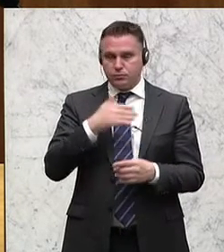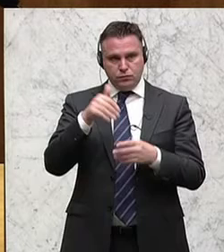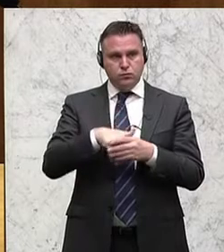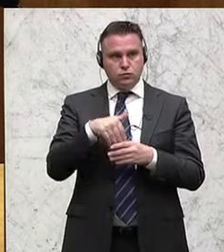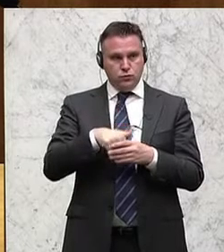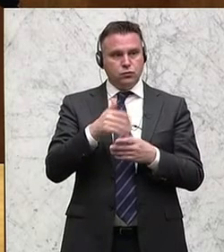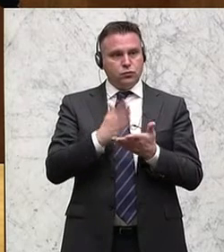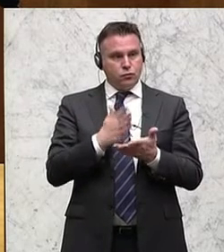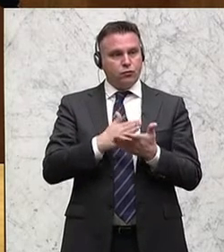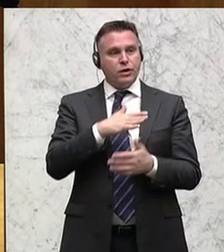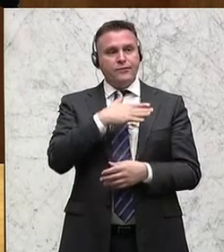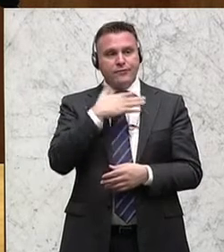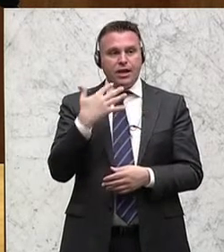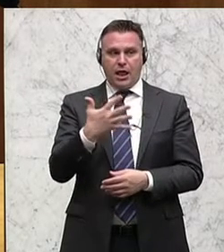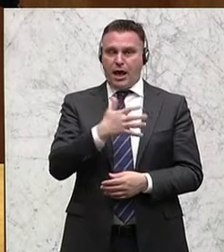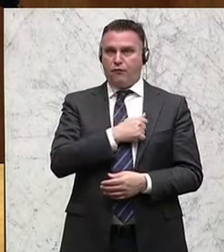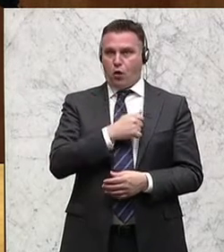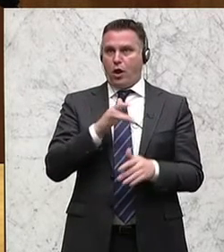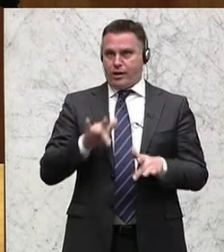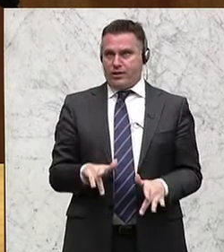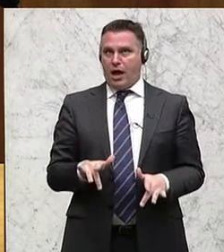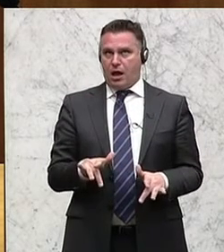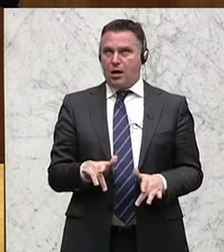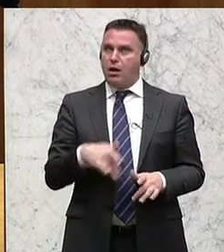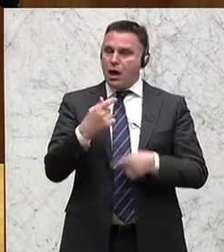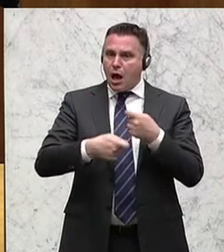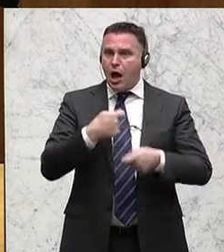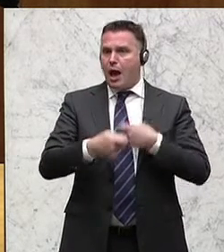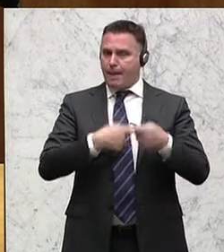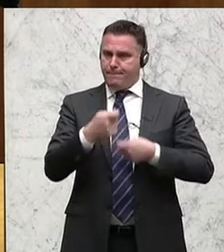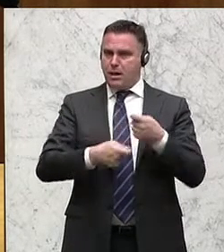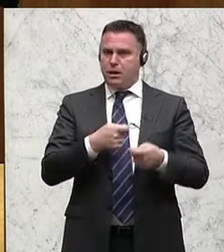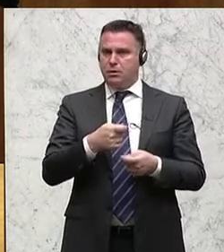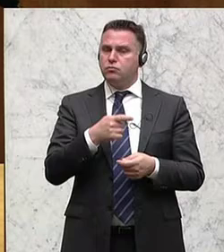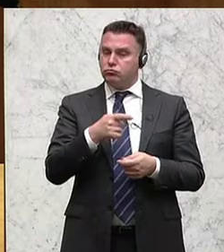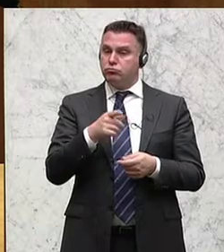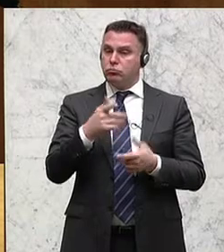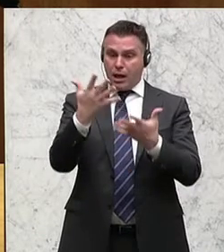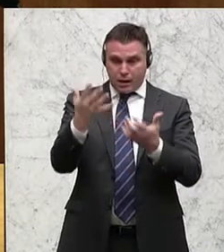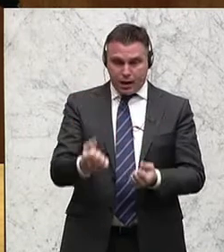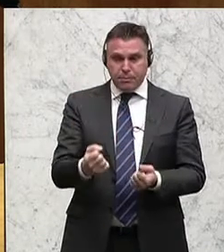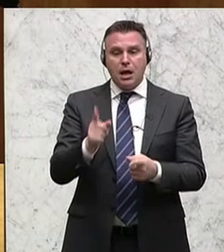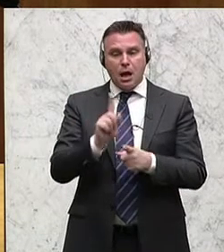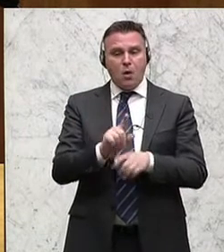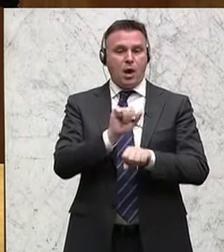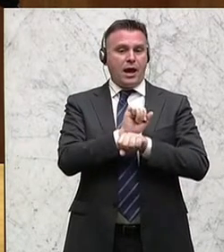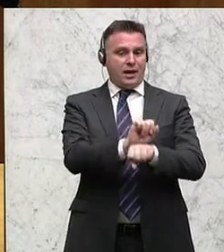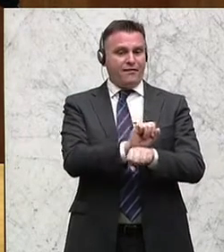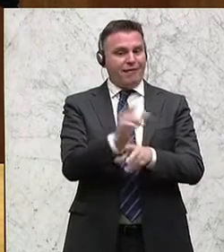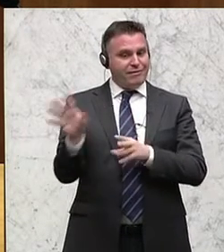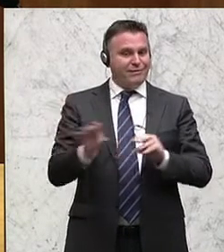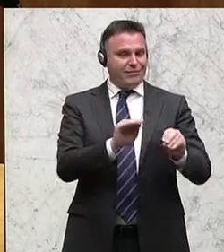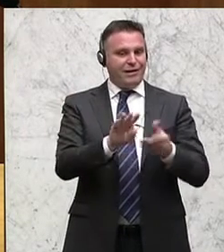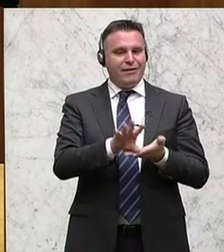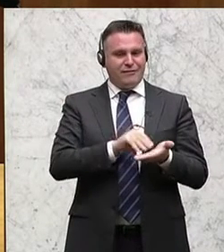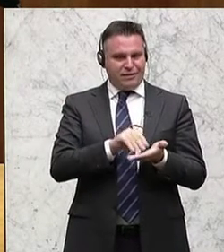durchaus erfolgreich gewesen mit seiner Arbeit, auf deren Ergebnissen wir auch in den Haftanstalten aufbauen konnten. Und deshalb